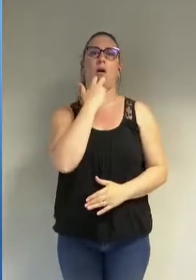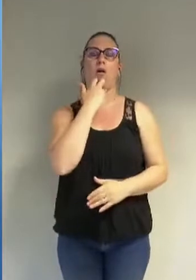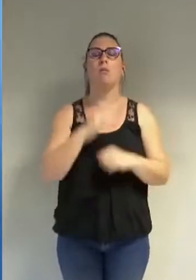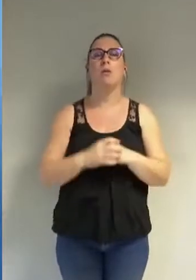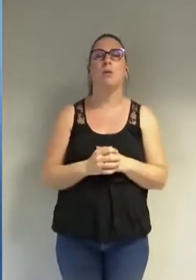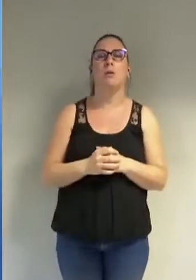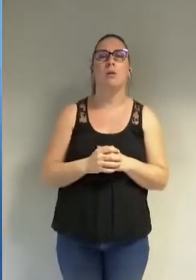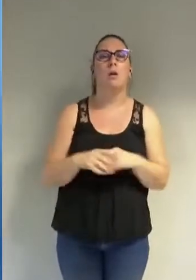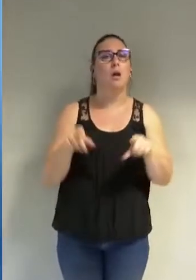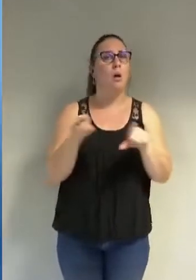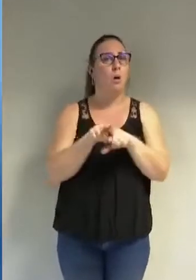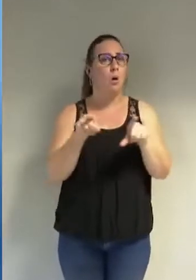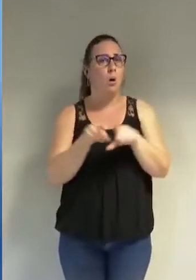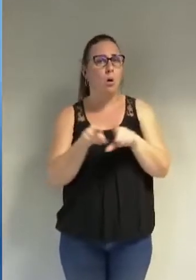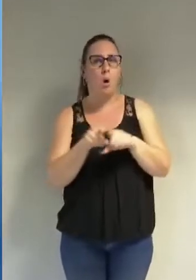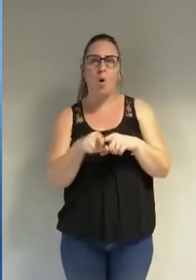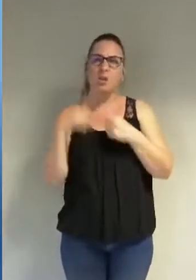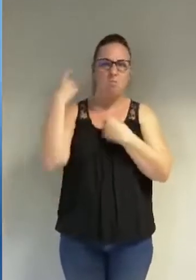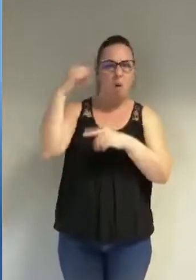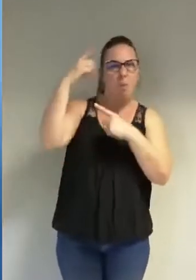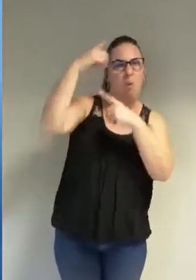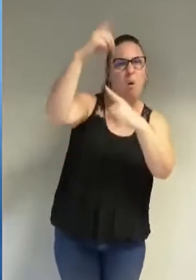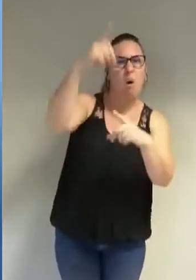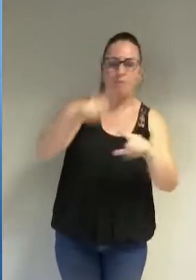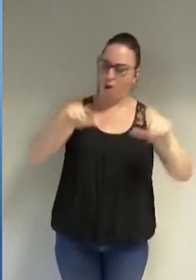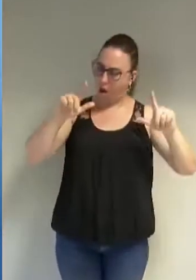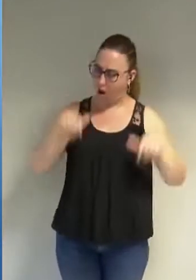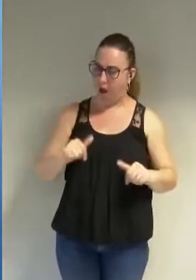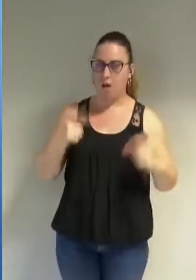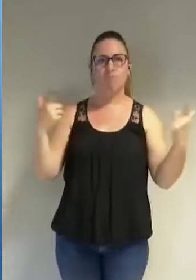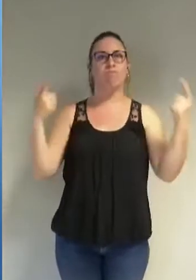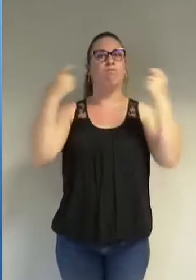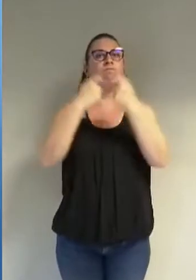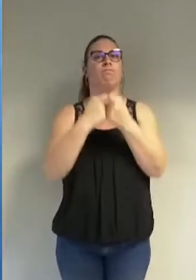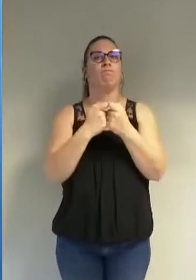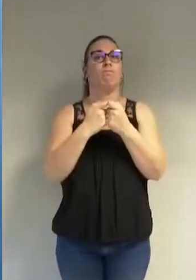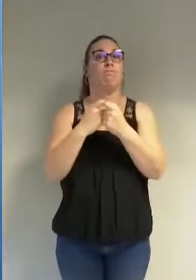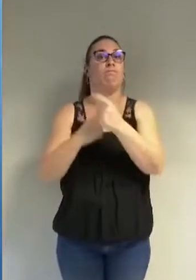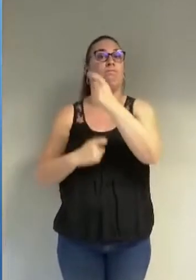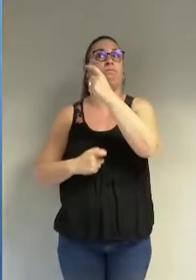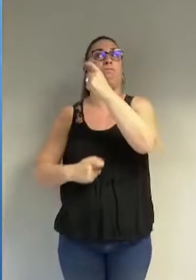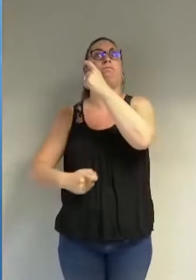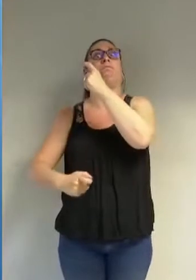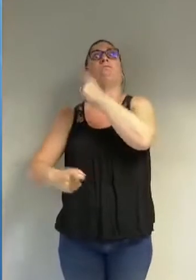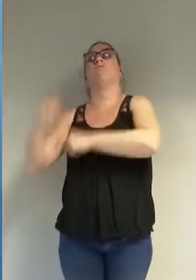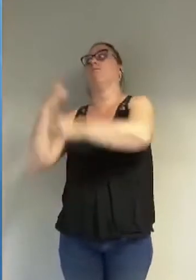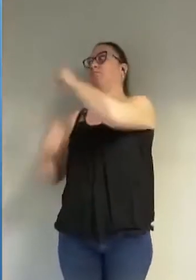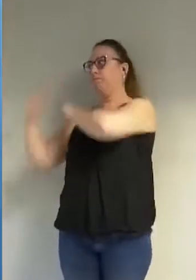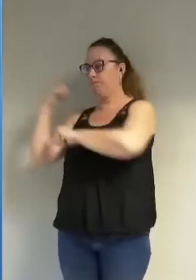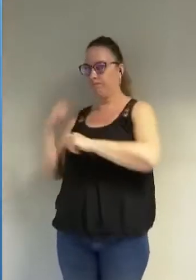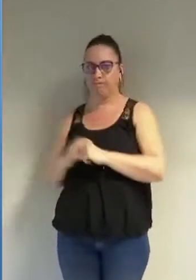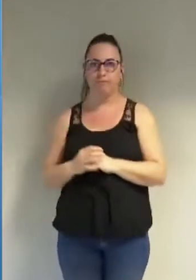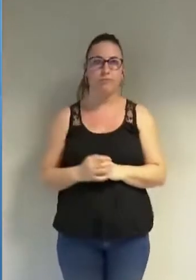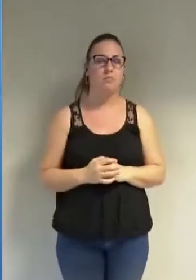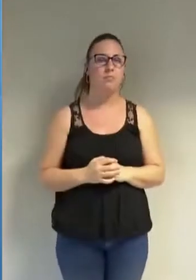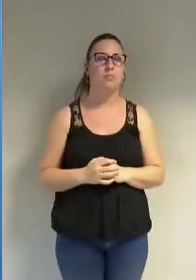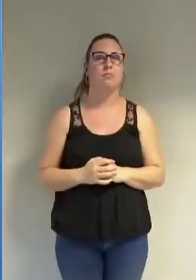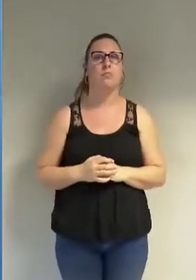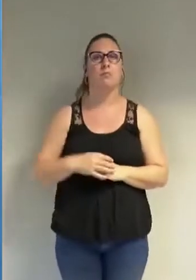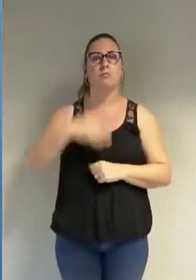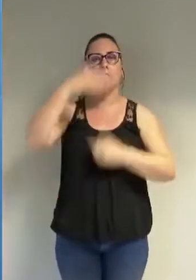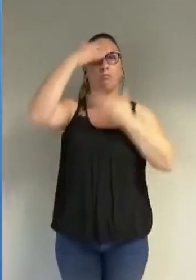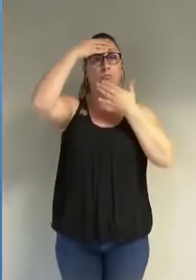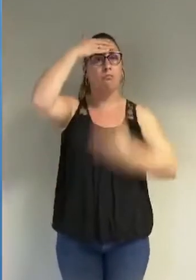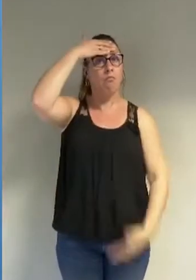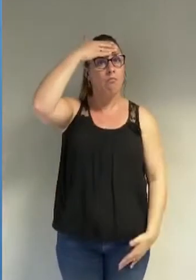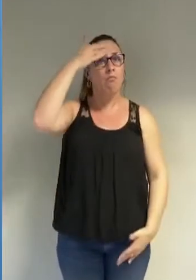lorsque s'oppose à des revendications qui la ramènent vers le passé le Burkini peut